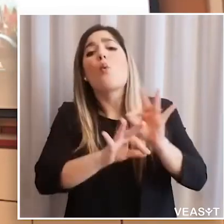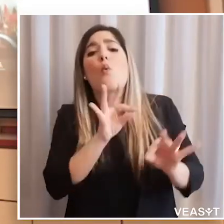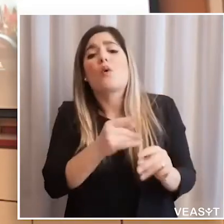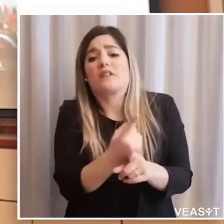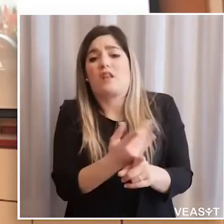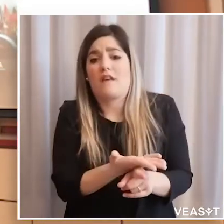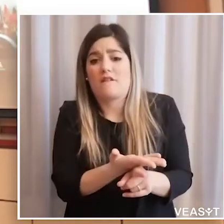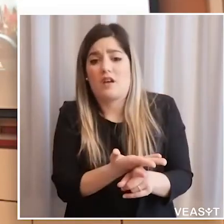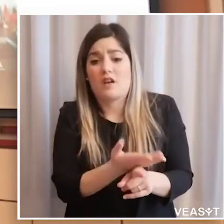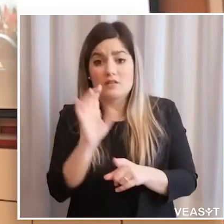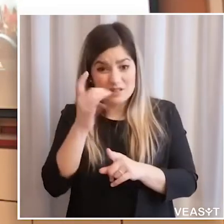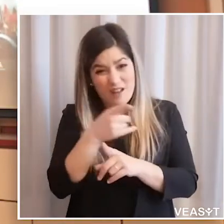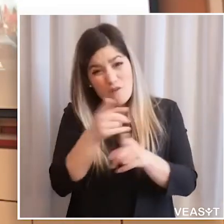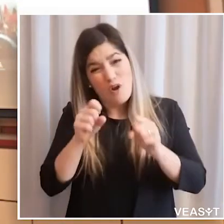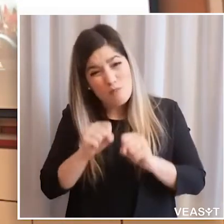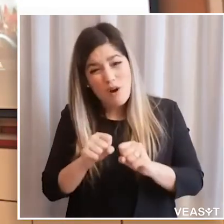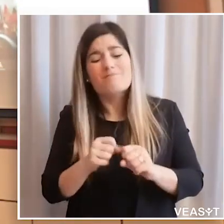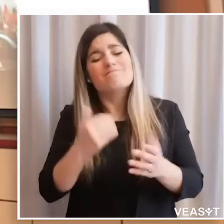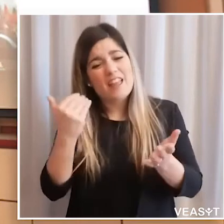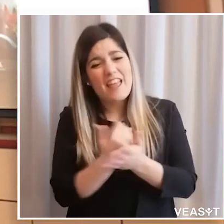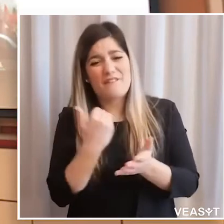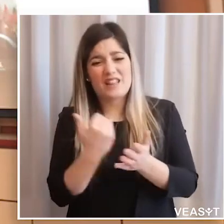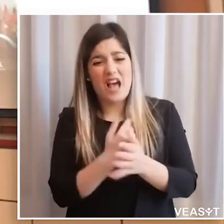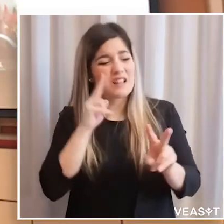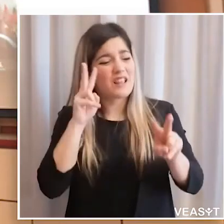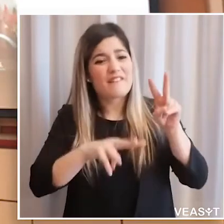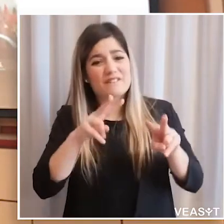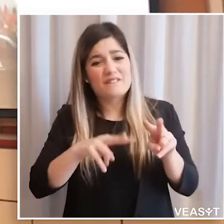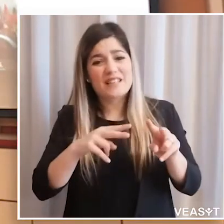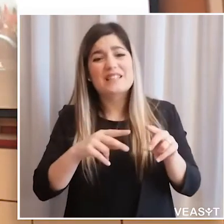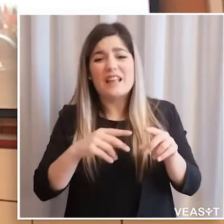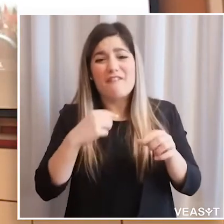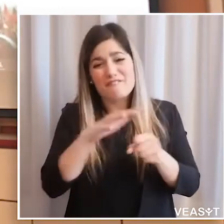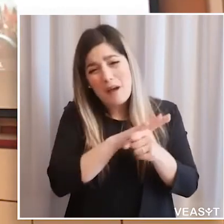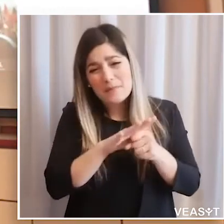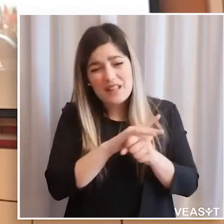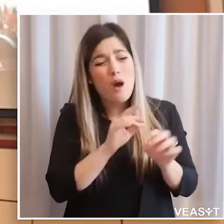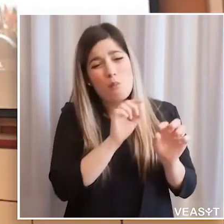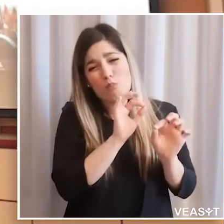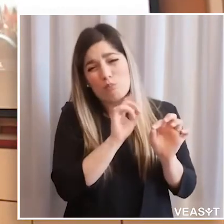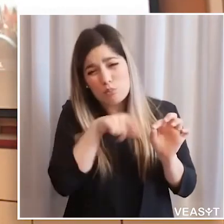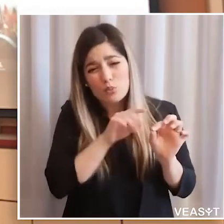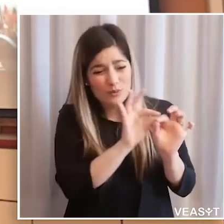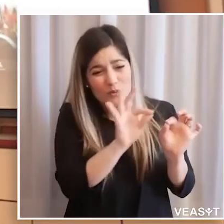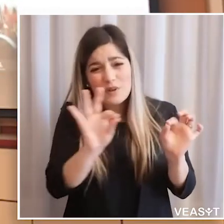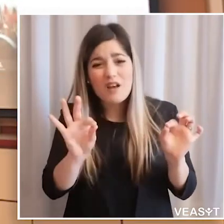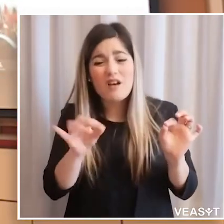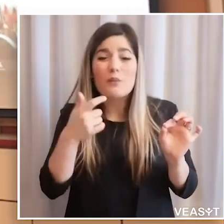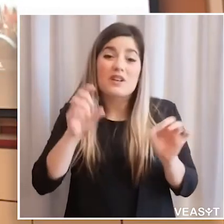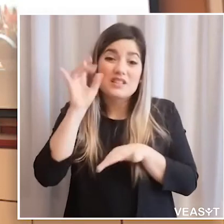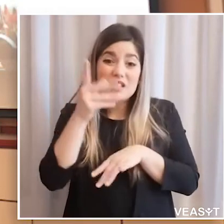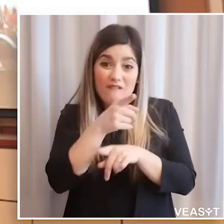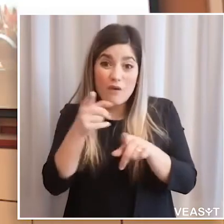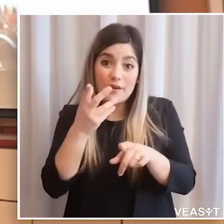sentirete sempre dirlo, l'ospedale è l'ospedale, ci si viene per farsi curare, non si viene per altro. Se è possibile, limitate le visite anche ai